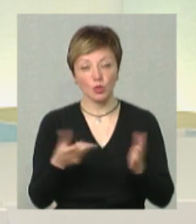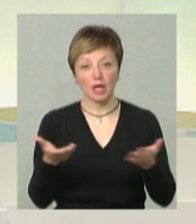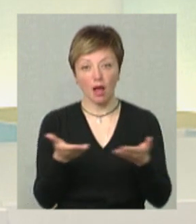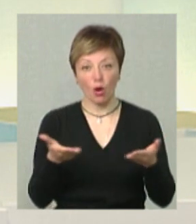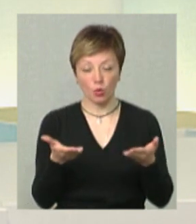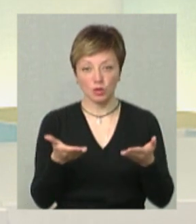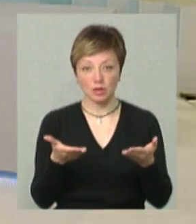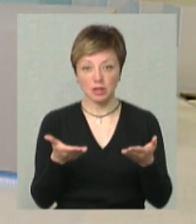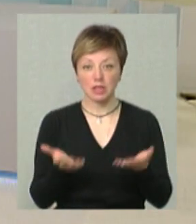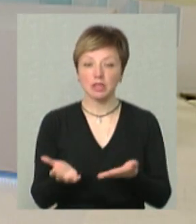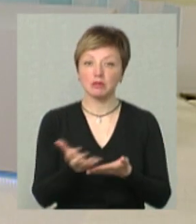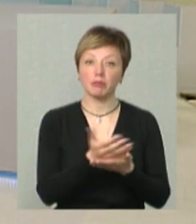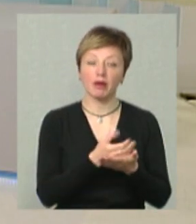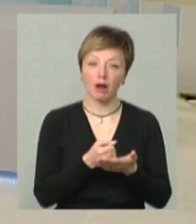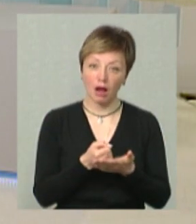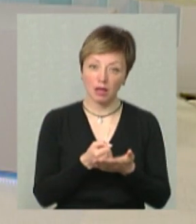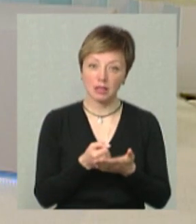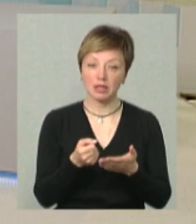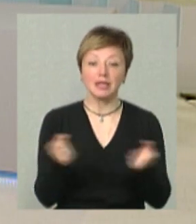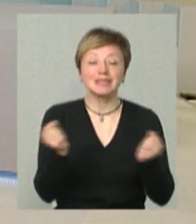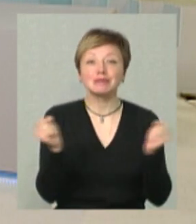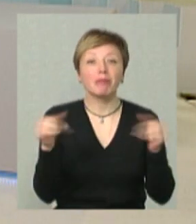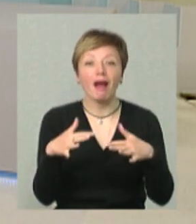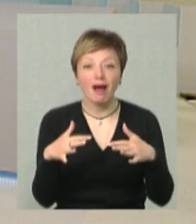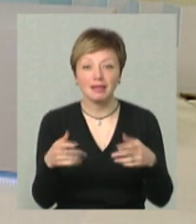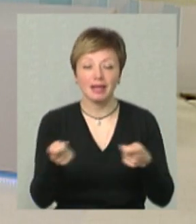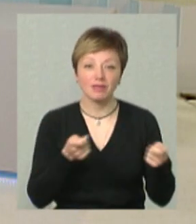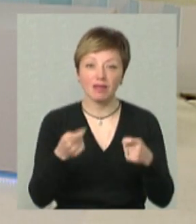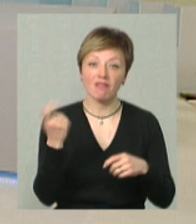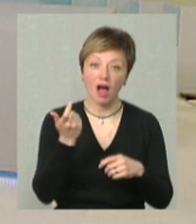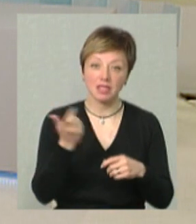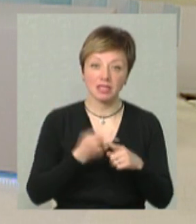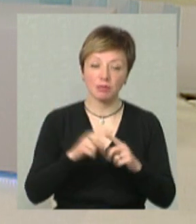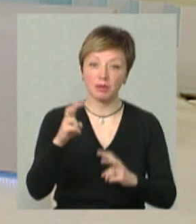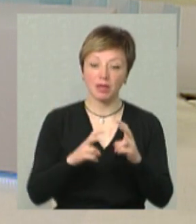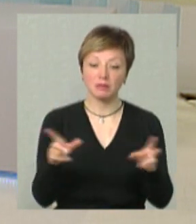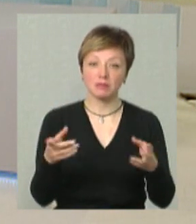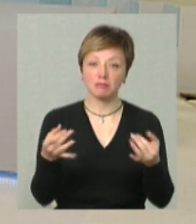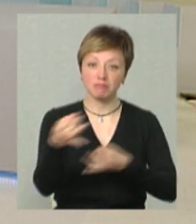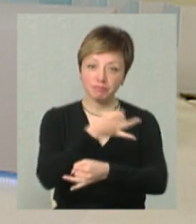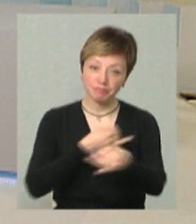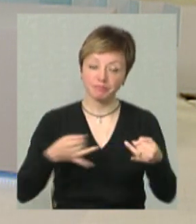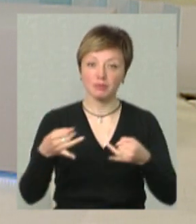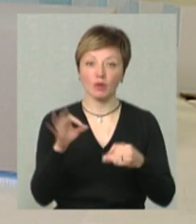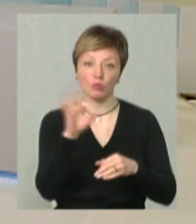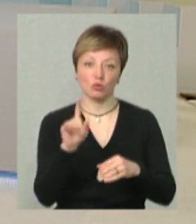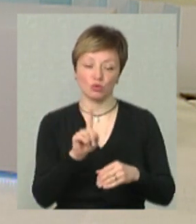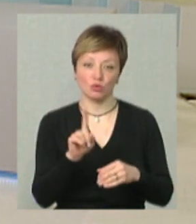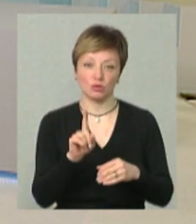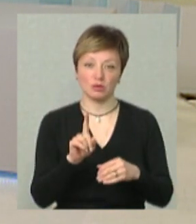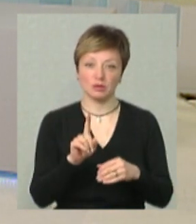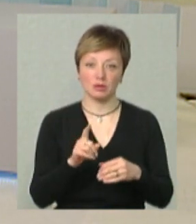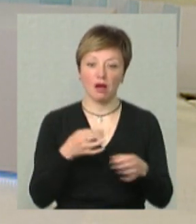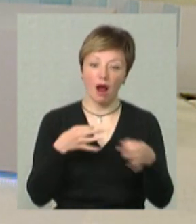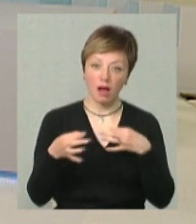збирати керівників цих підприємств, власників і якось з ними про щось говорити, про